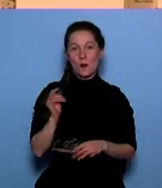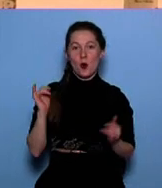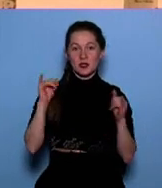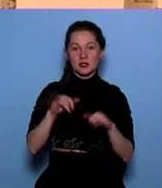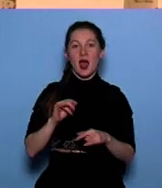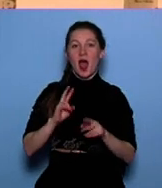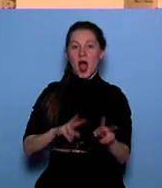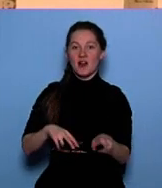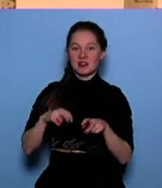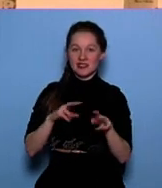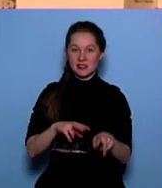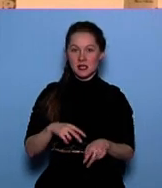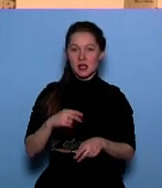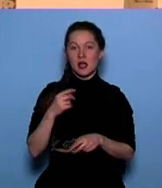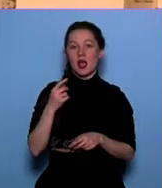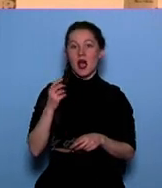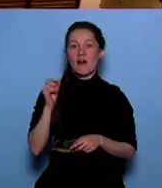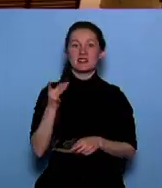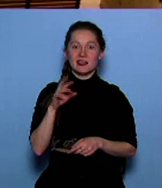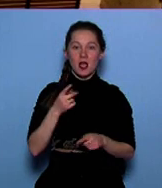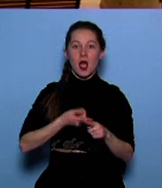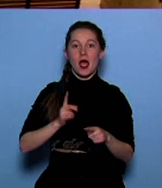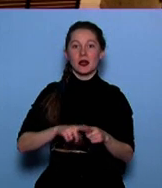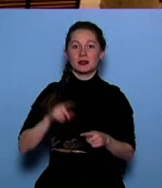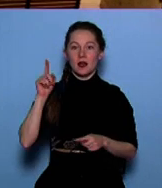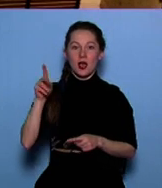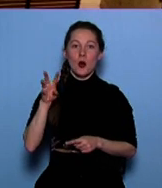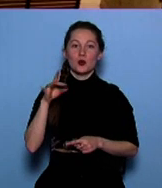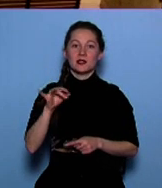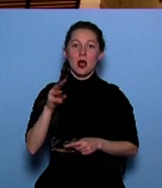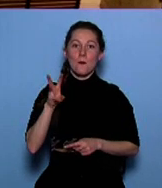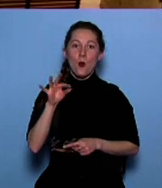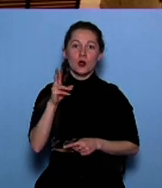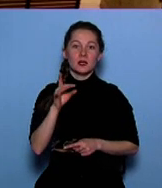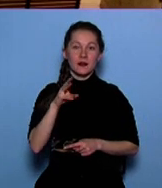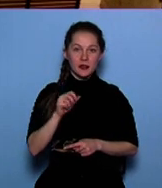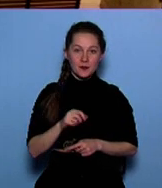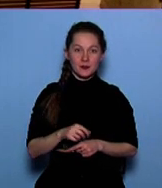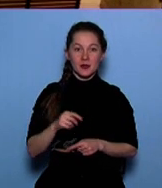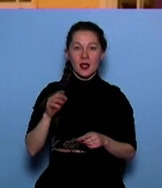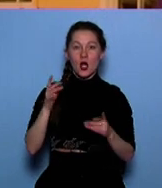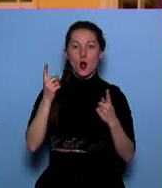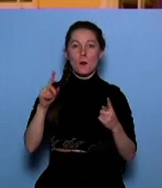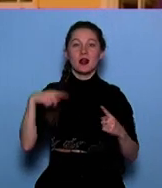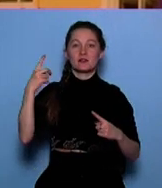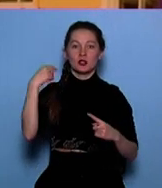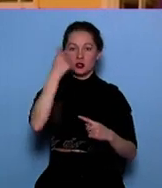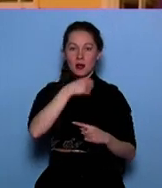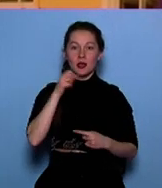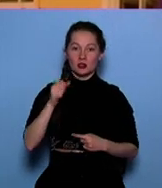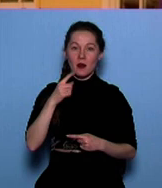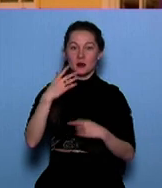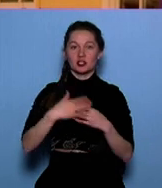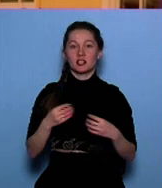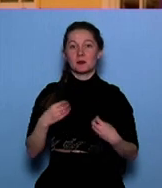Австрии. Это наши коллеги из музея Моцарта. Юбилейные торжества еще впереди. А ближайшие праздники – новогодние и